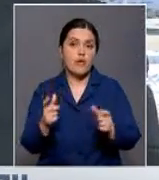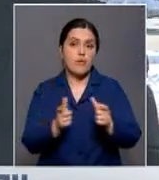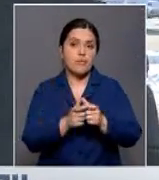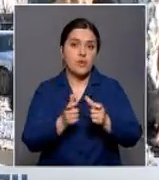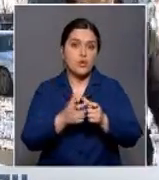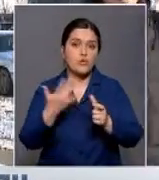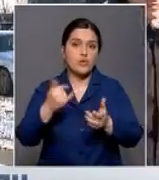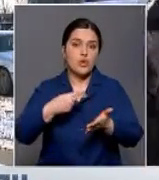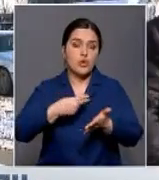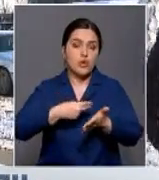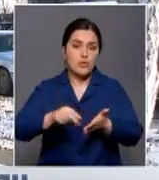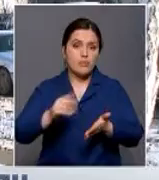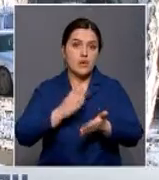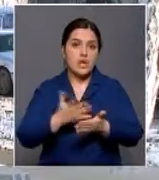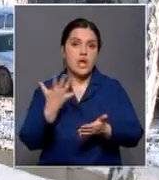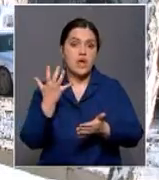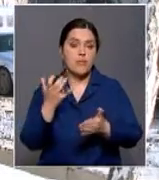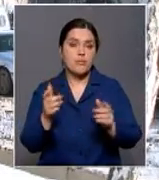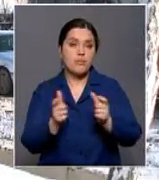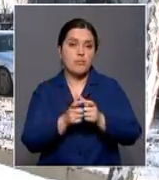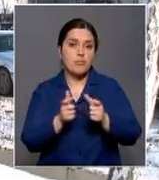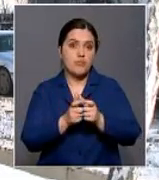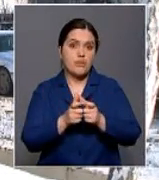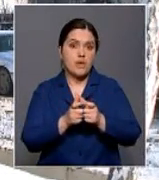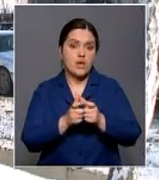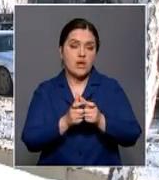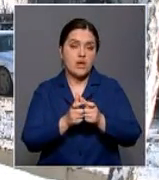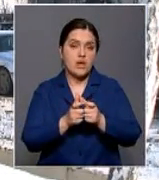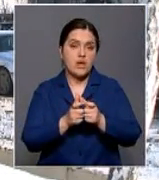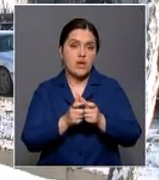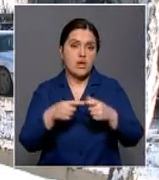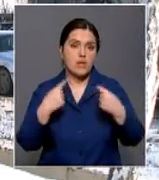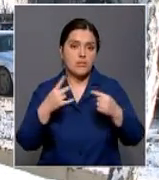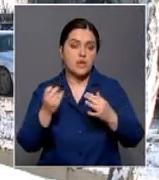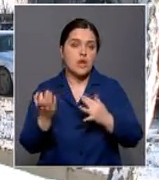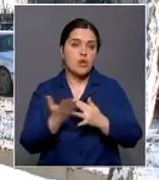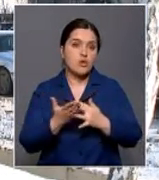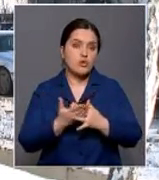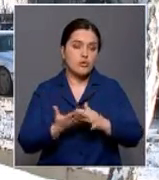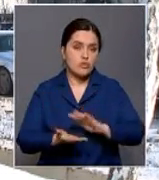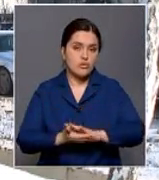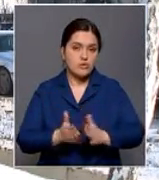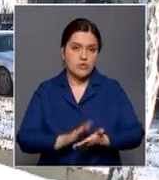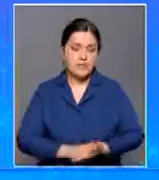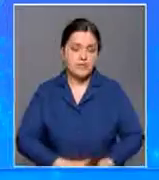выкуплены. Около 500 билетов только распространено на льготных условиях.